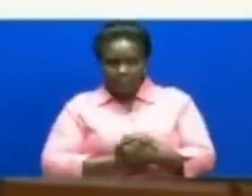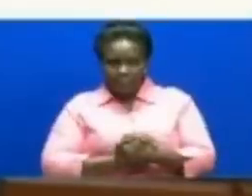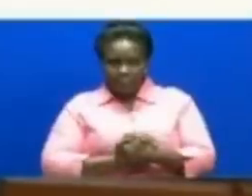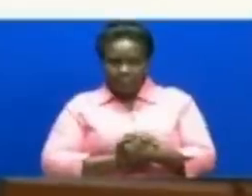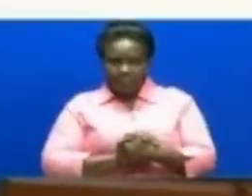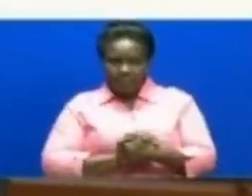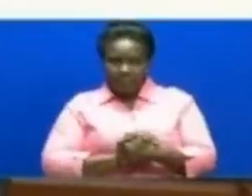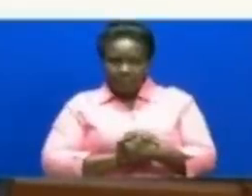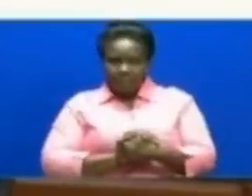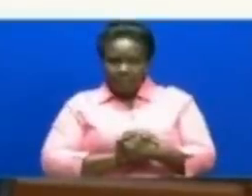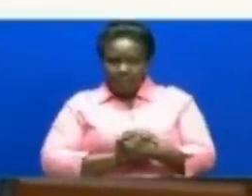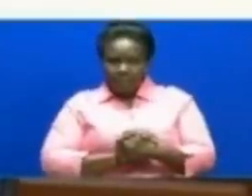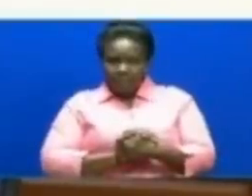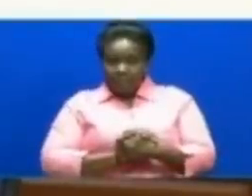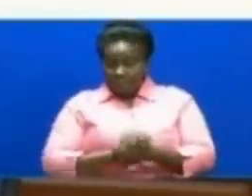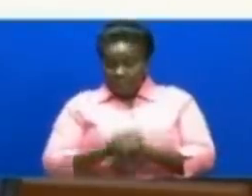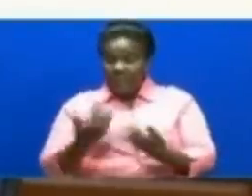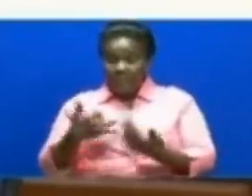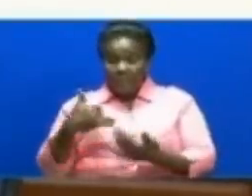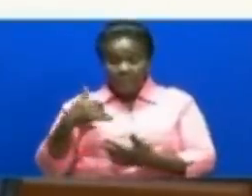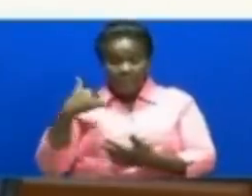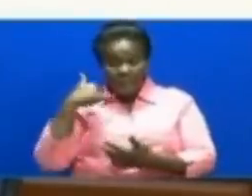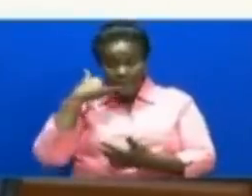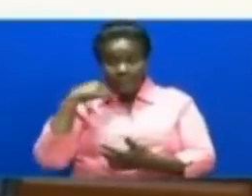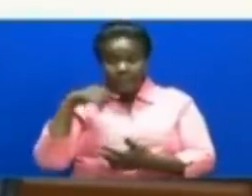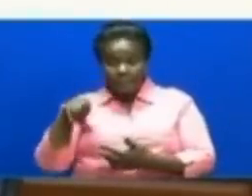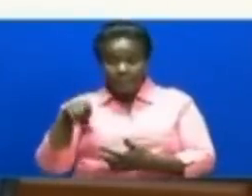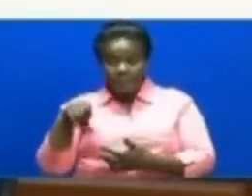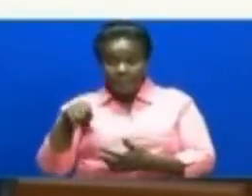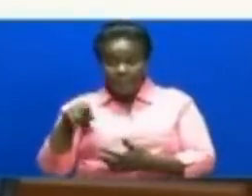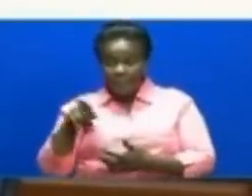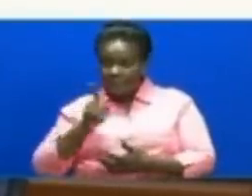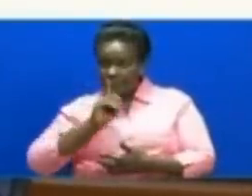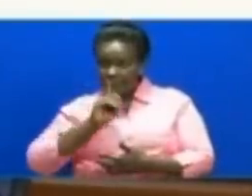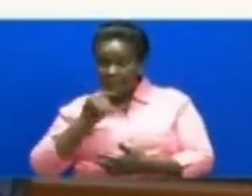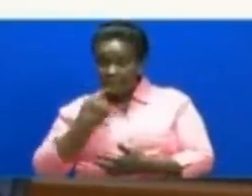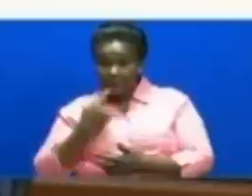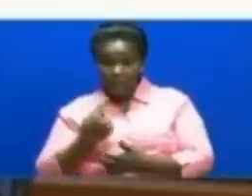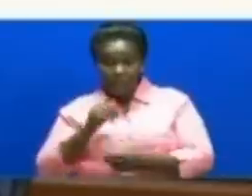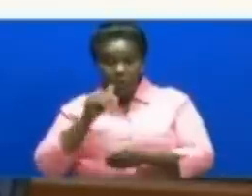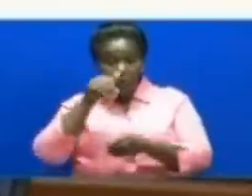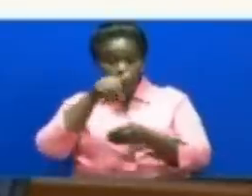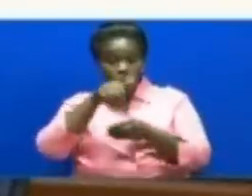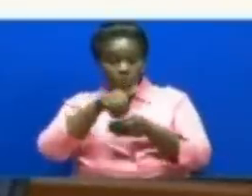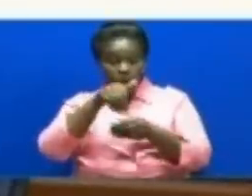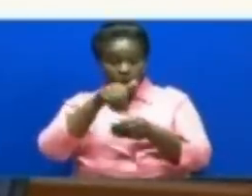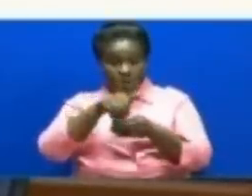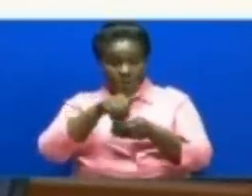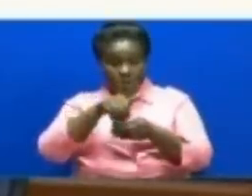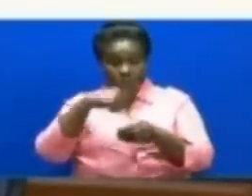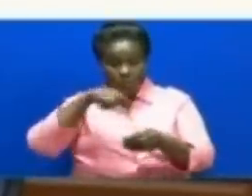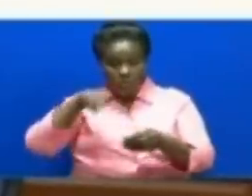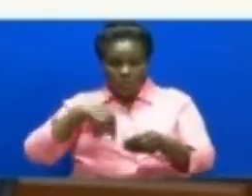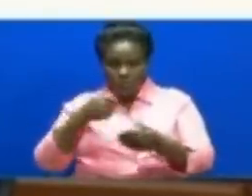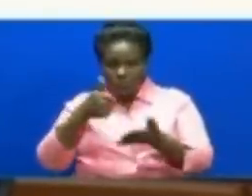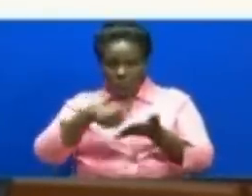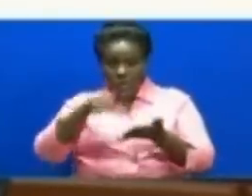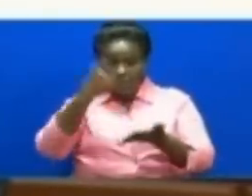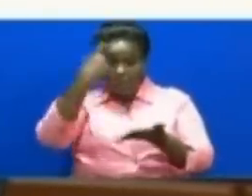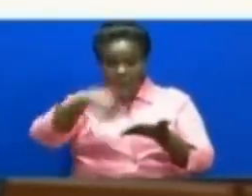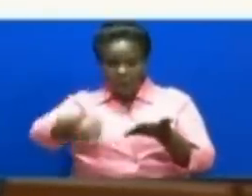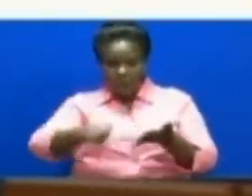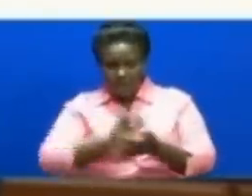kwa tarifa riso kuwanazo Kulikuwa kuna wateja Wateja wetu walipakodi Ambayo